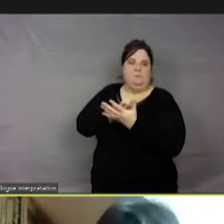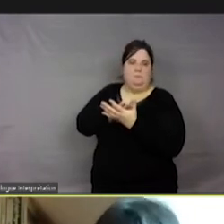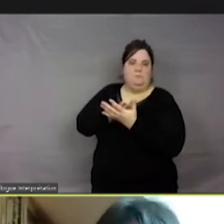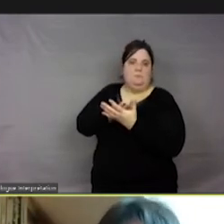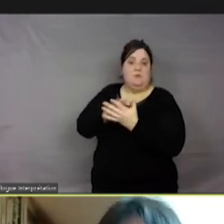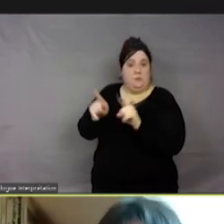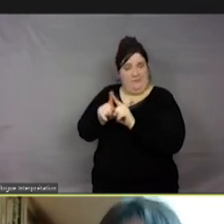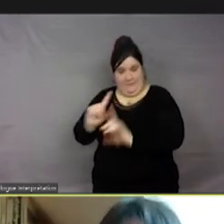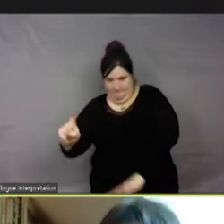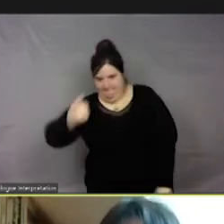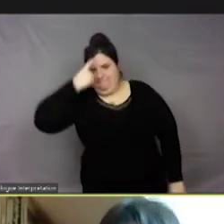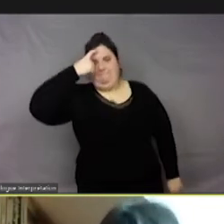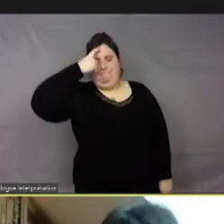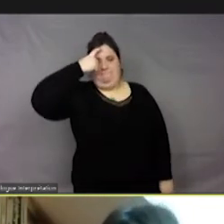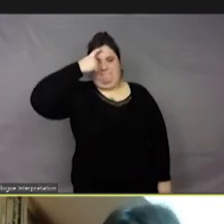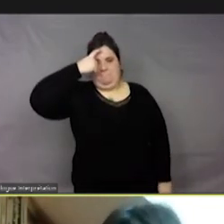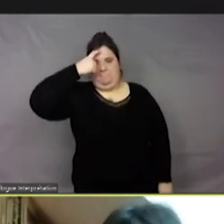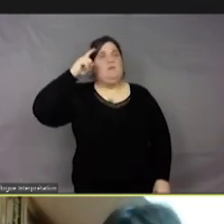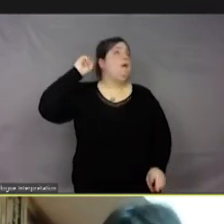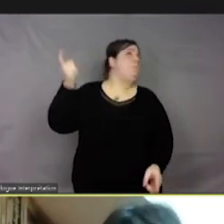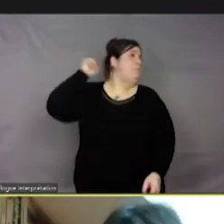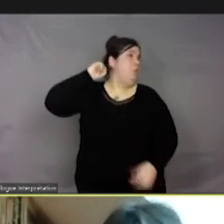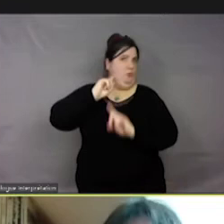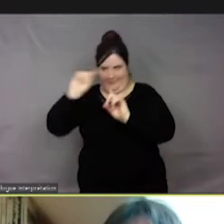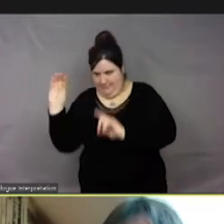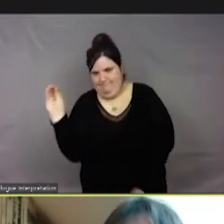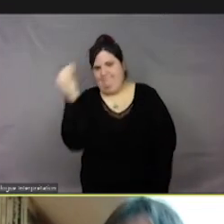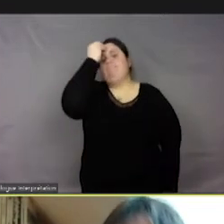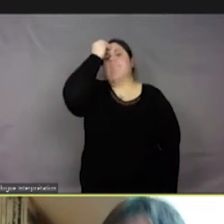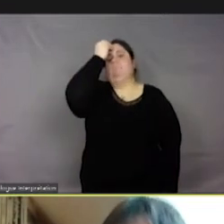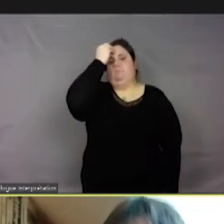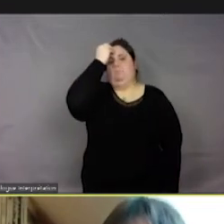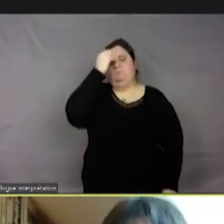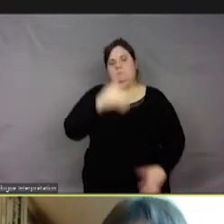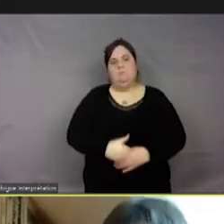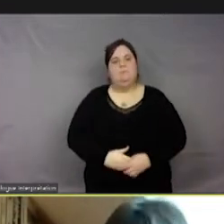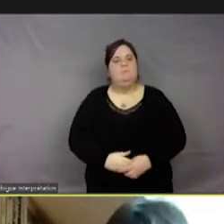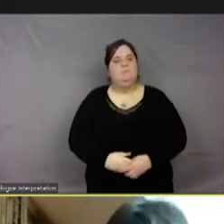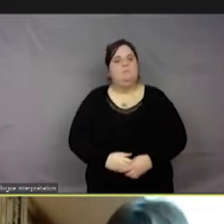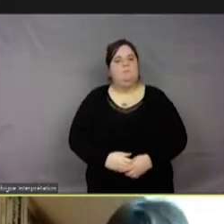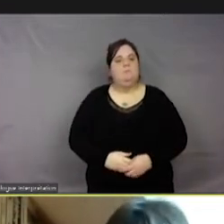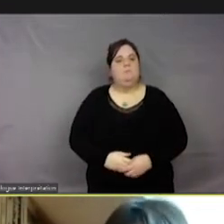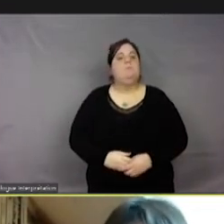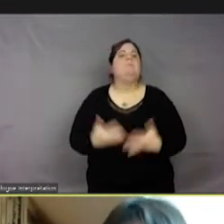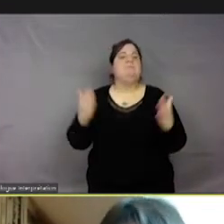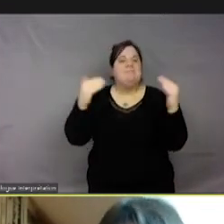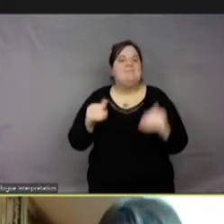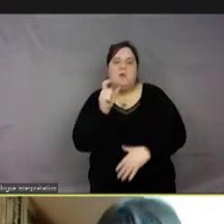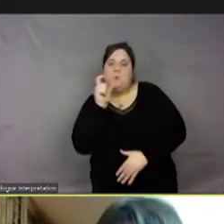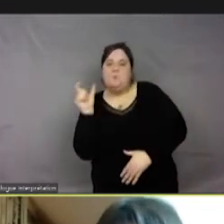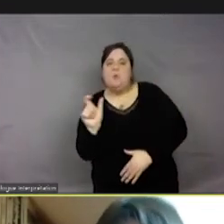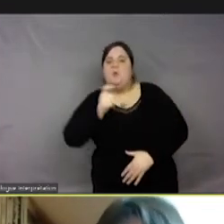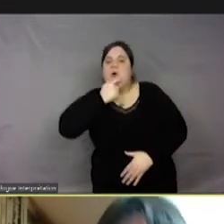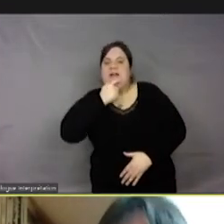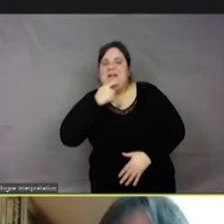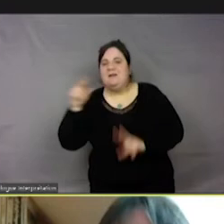conscient de ce ressenti. Donc, l'idée de « conscious » est très